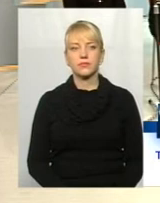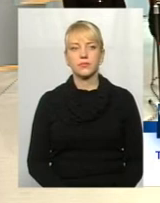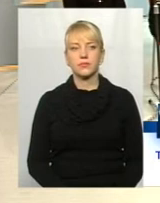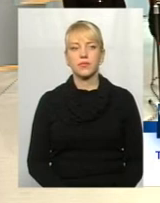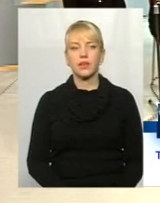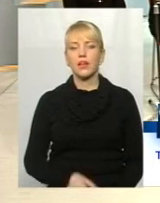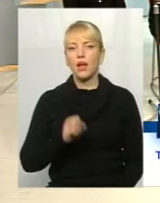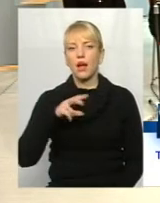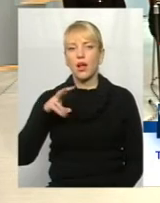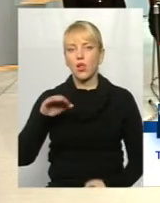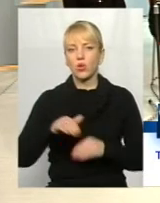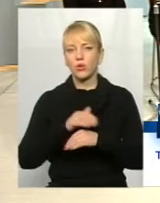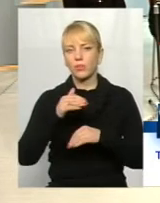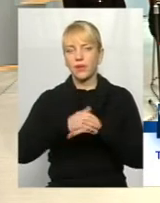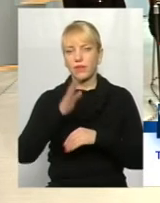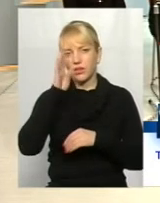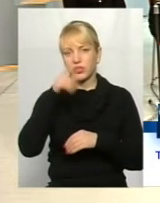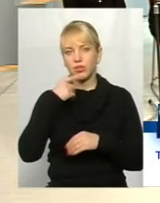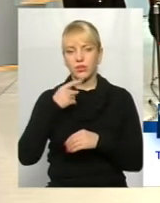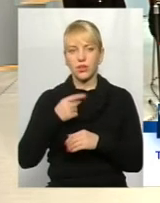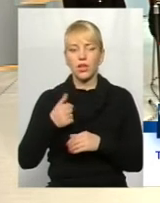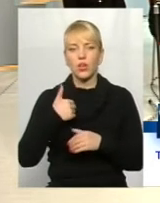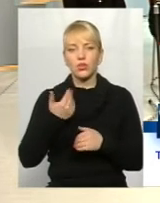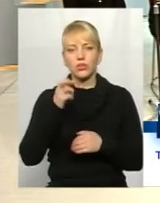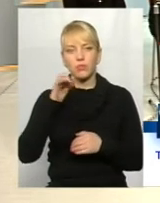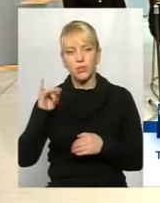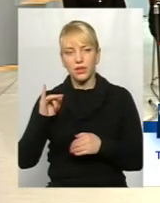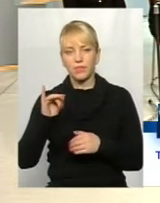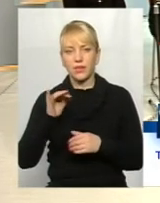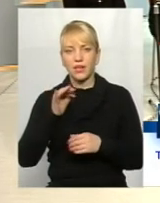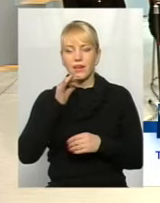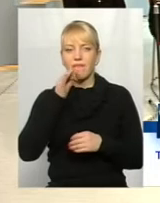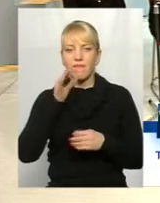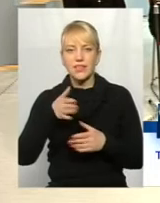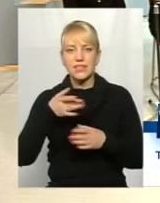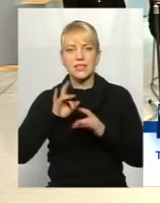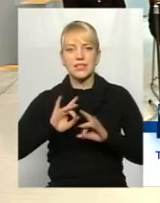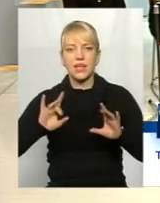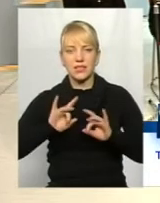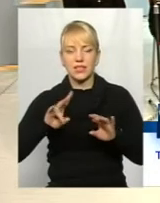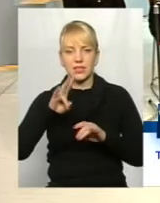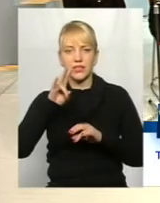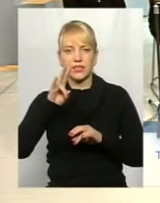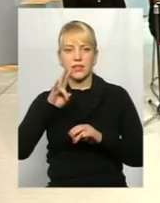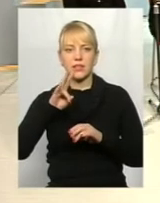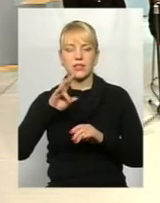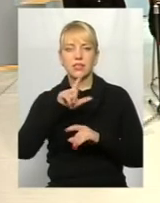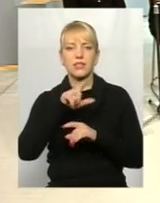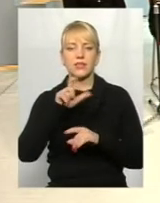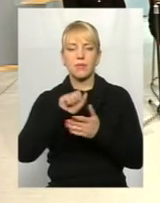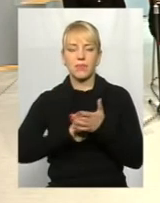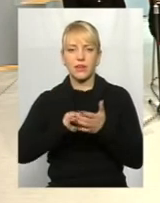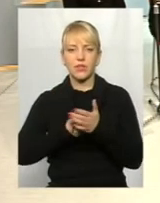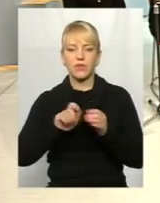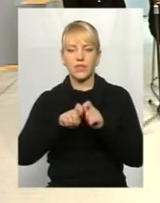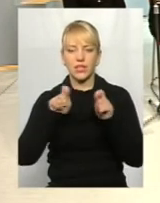Алло, добрий вечір. Хотів би висказатися з приводу відкриття амбулаторії на